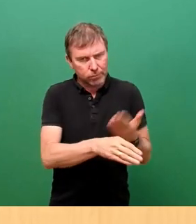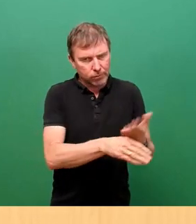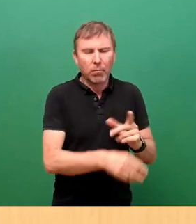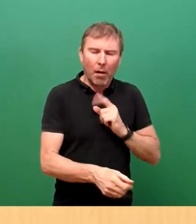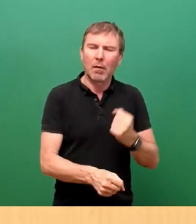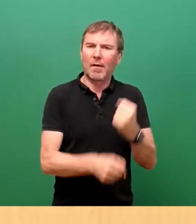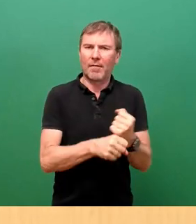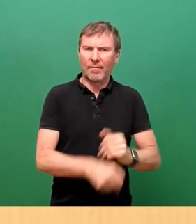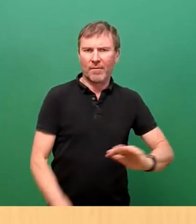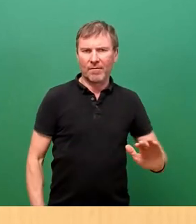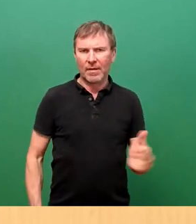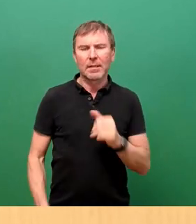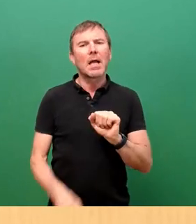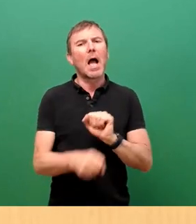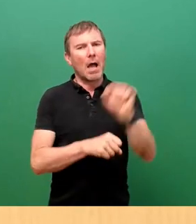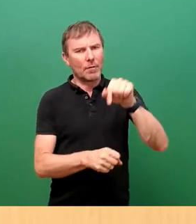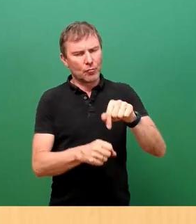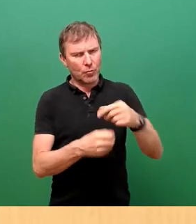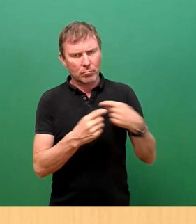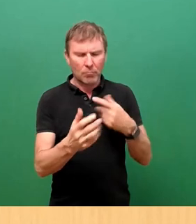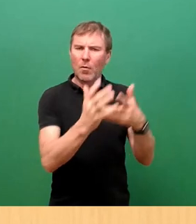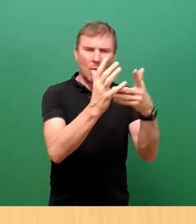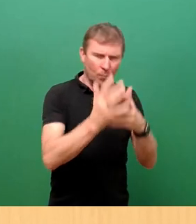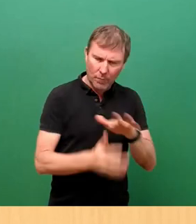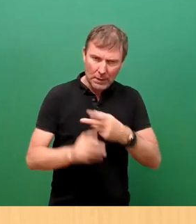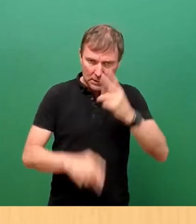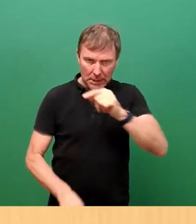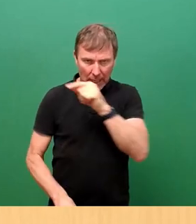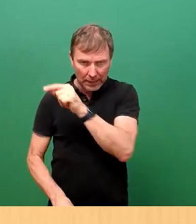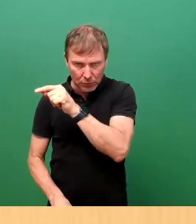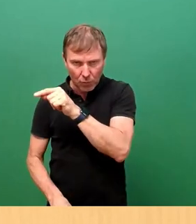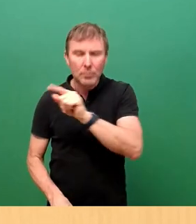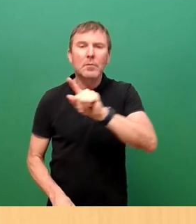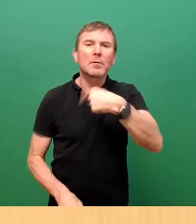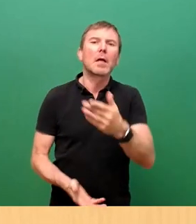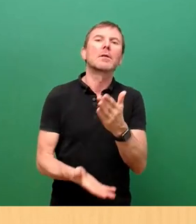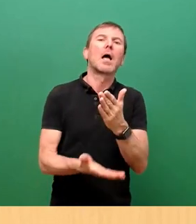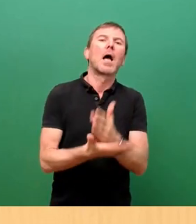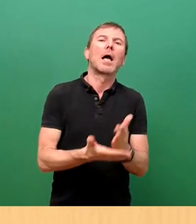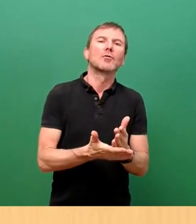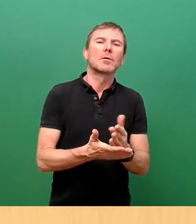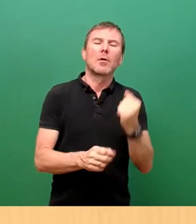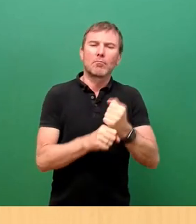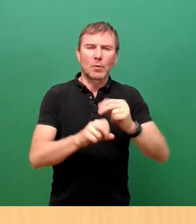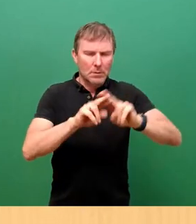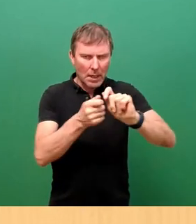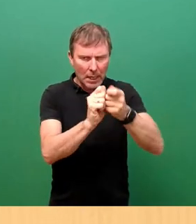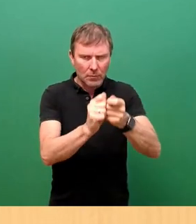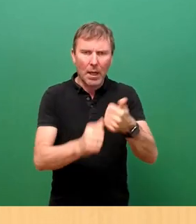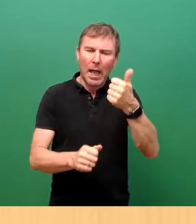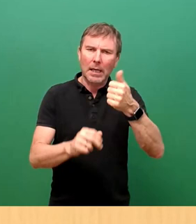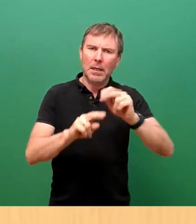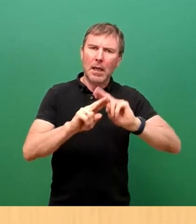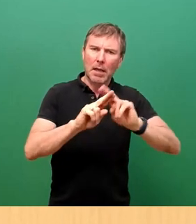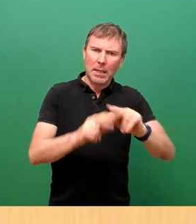Diese Erwiderung prüft die Landesdirektion und entscheidet dann, ob es eventuell Tekturen geben muss. Eine Tektur will